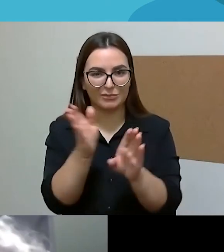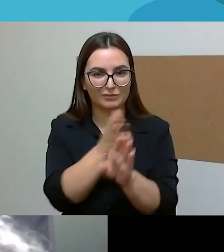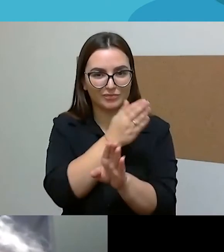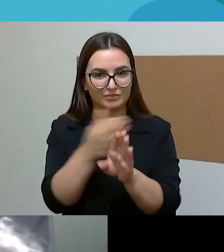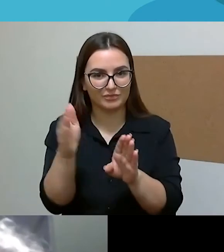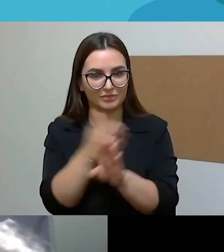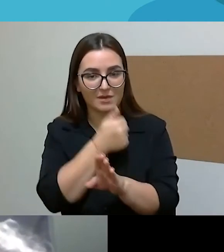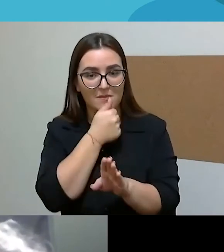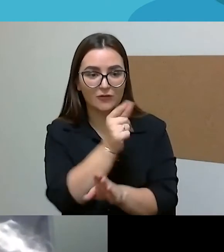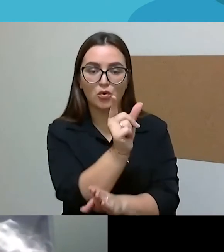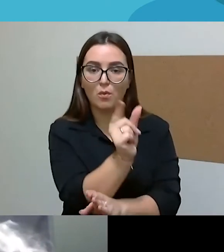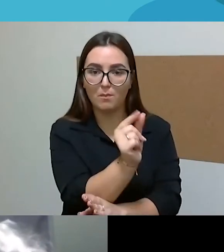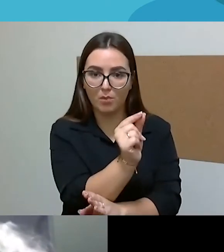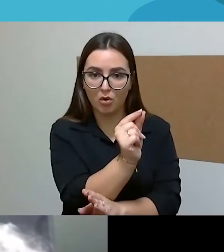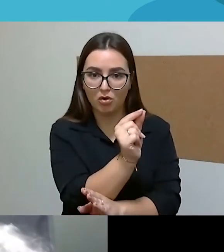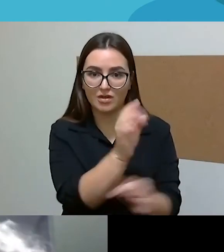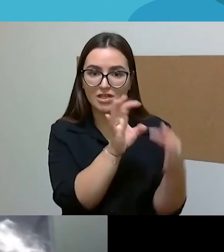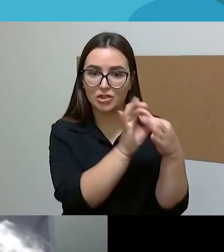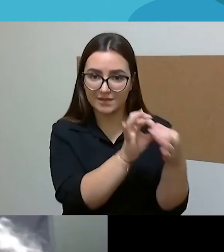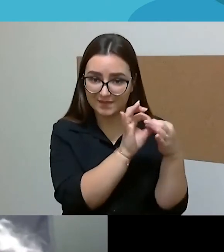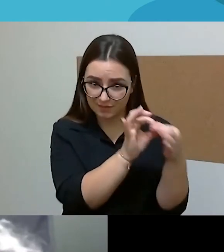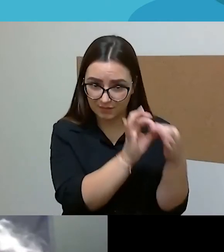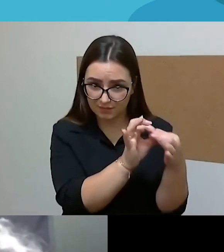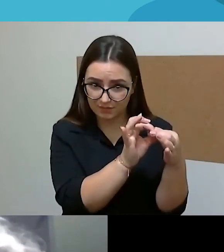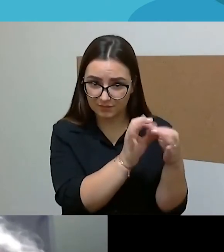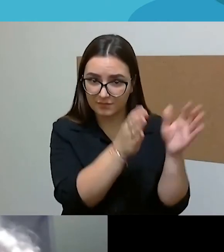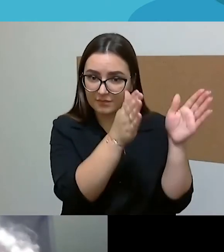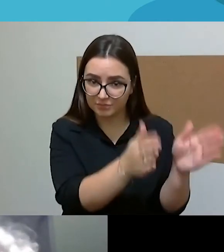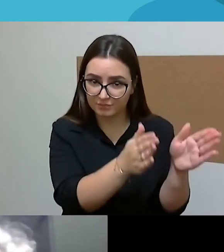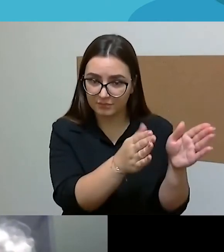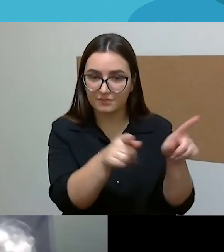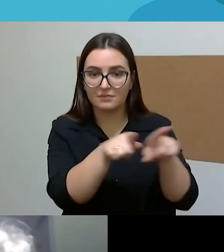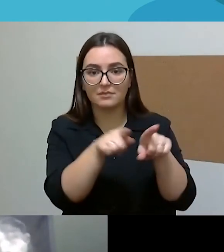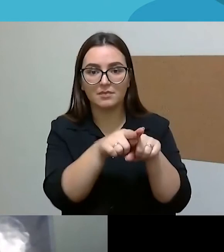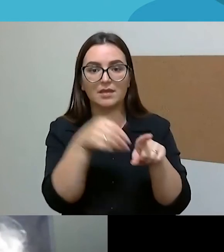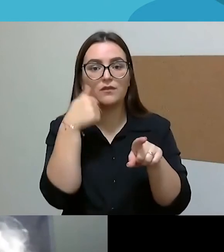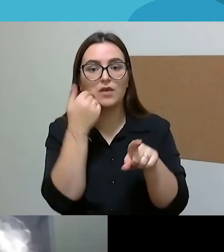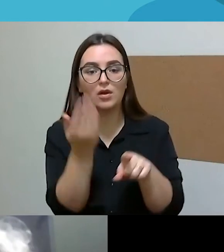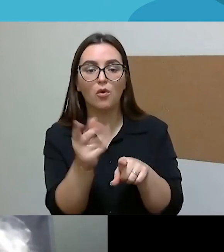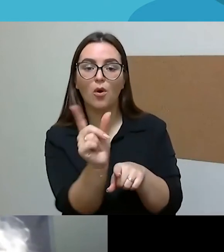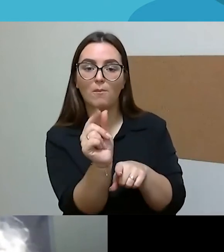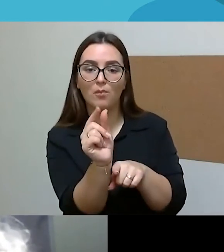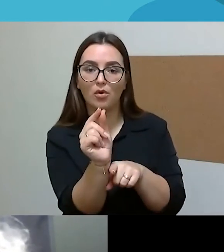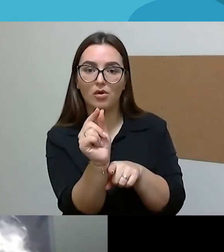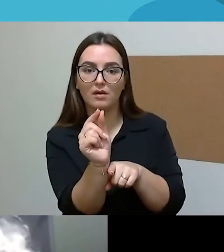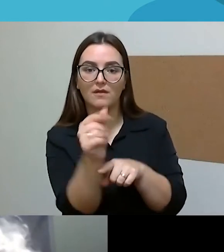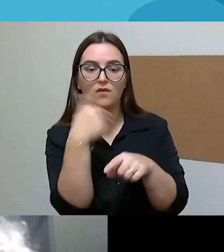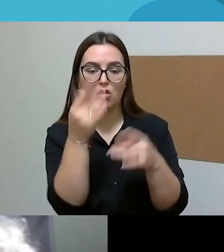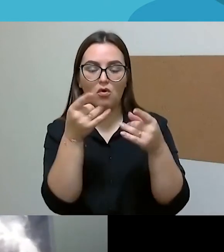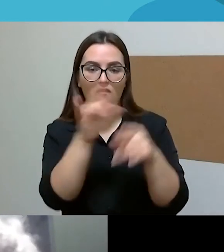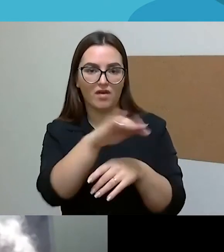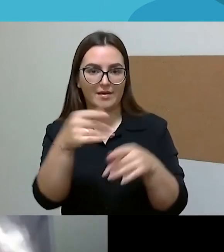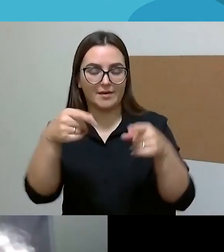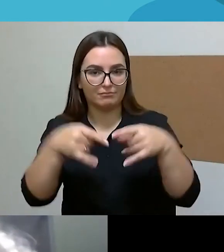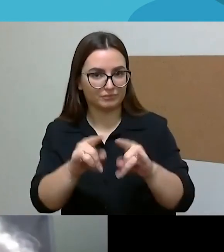poros, santykių, visą dinamiką. Ir kada poroje jau atsiranda vaikai ir kada mes jau kalbame